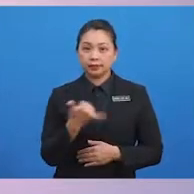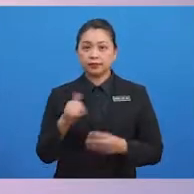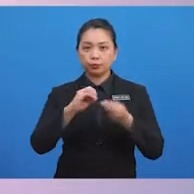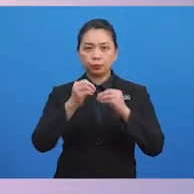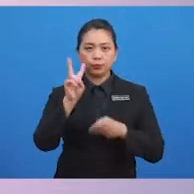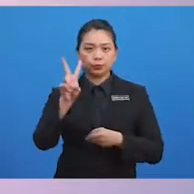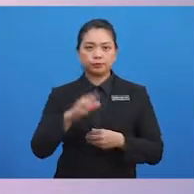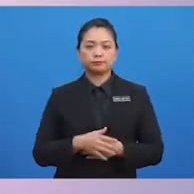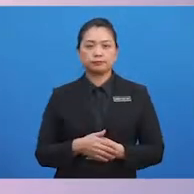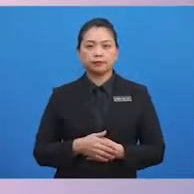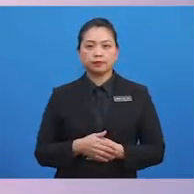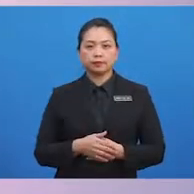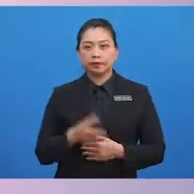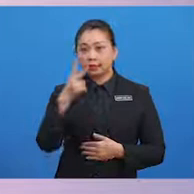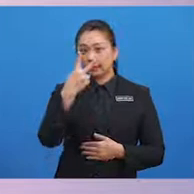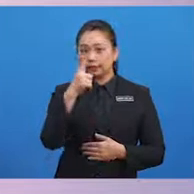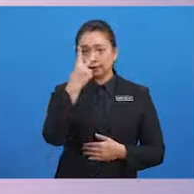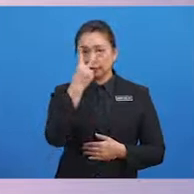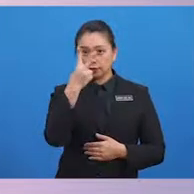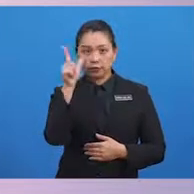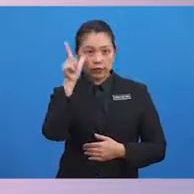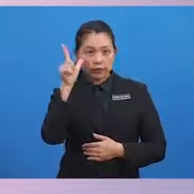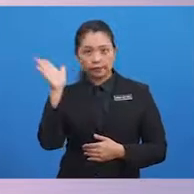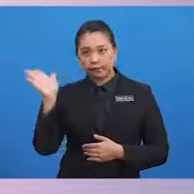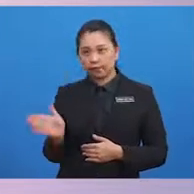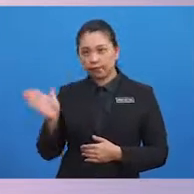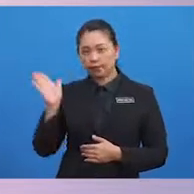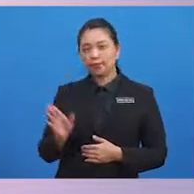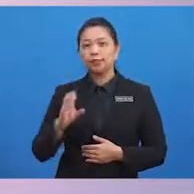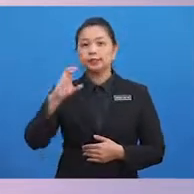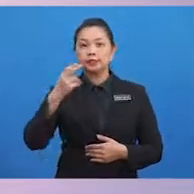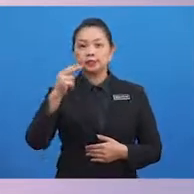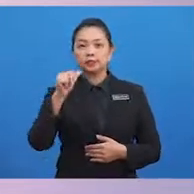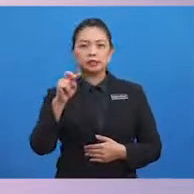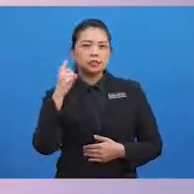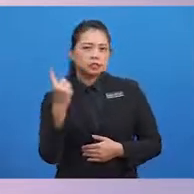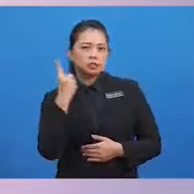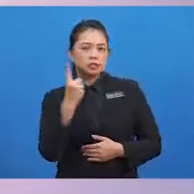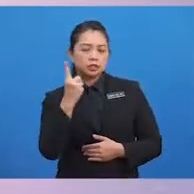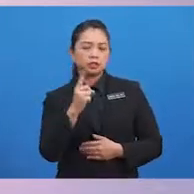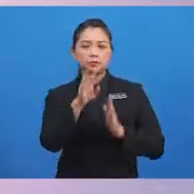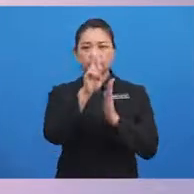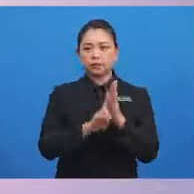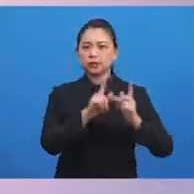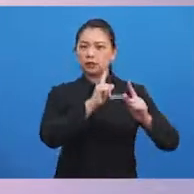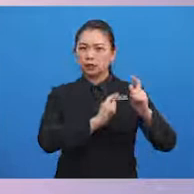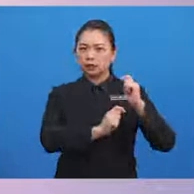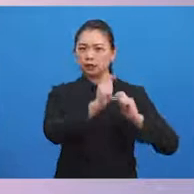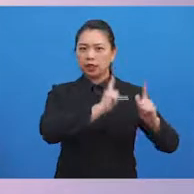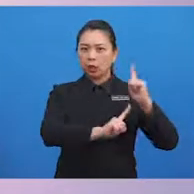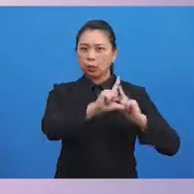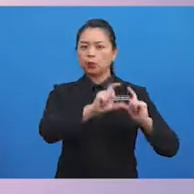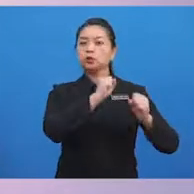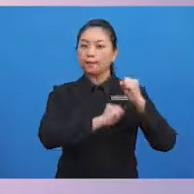Lihat pada situasi berikut. Can sentiasa bertingkah laku sopan.